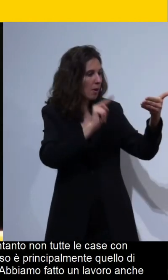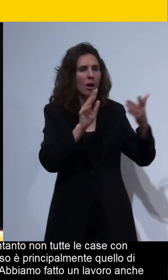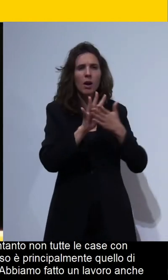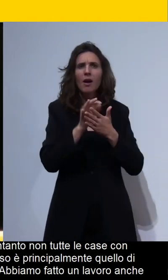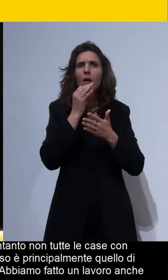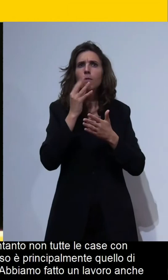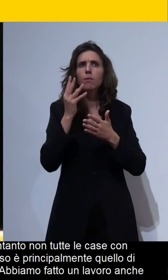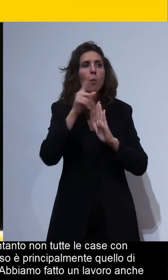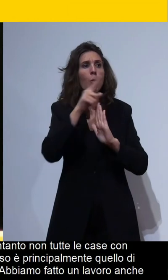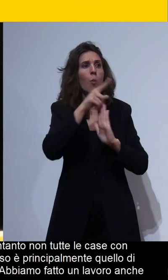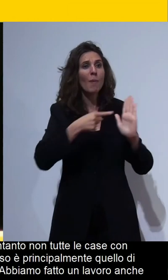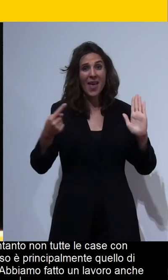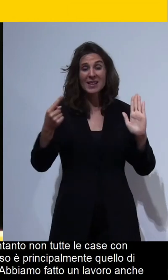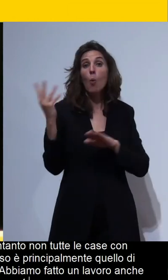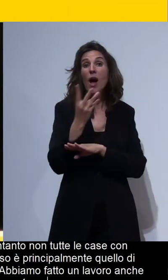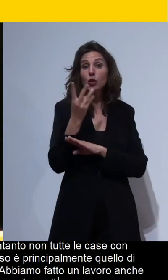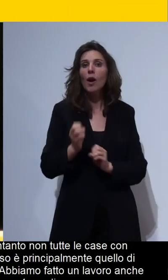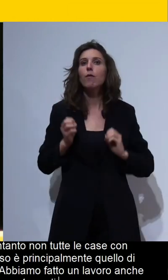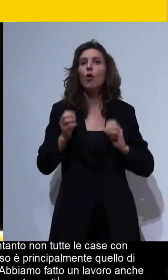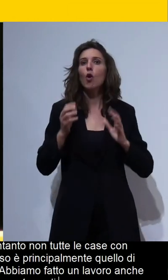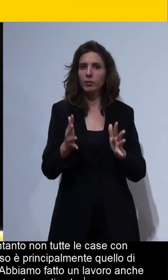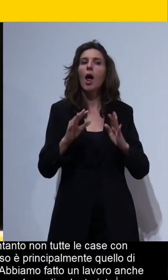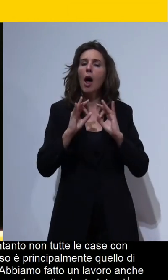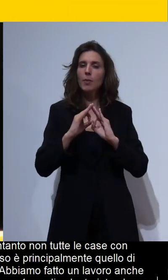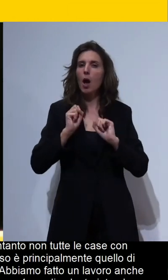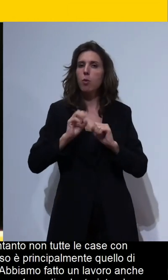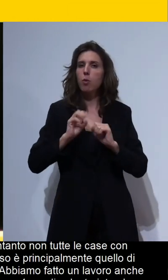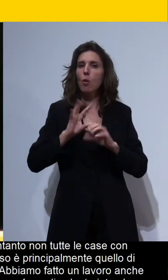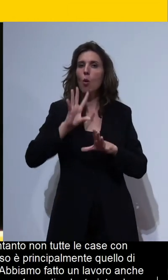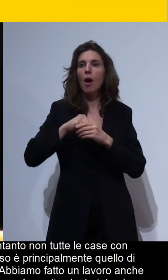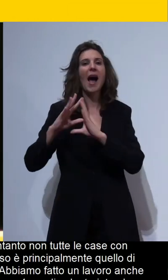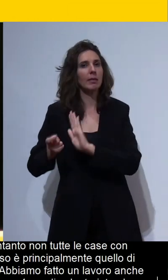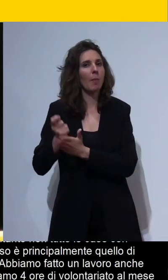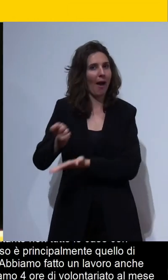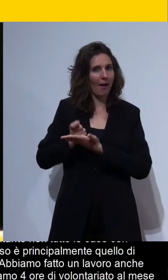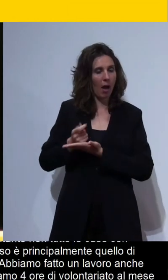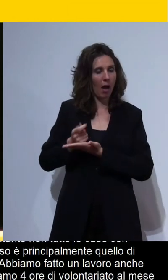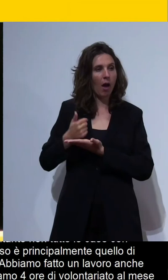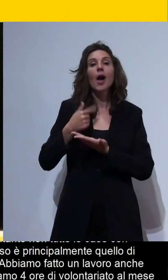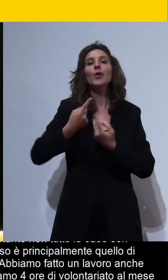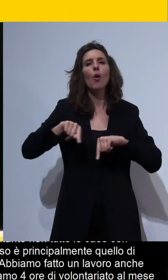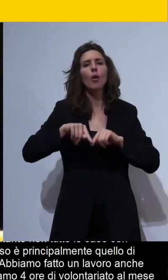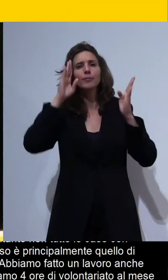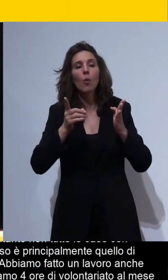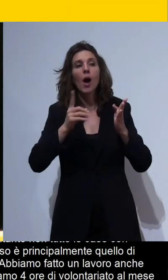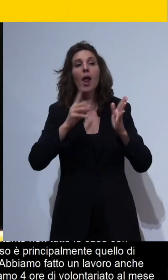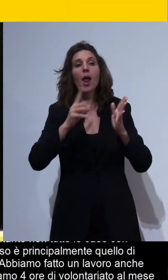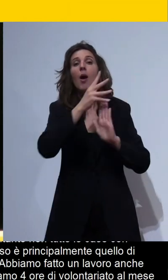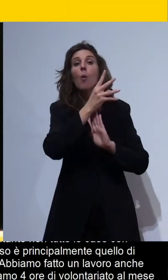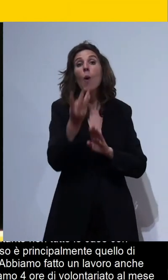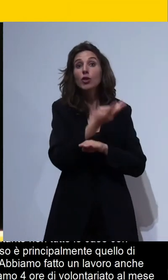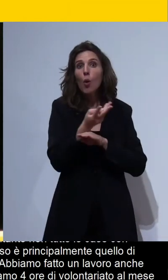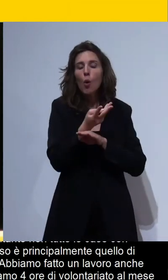volontariato al mese che possiamo fare in Airbnb che sono pagate dall'azienda abbiamo deciso di dedicare queste quattro